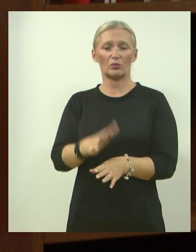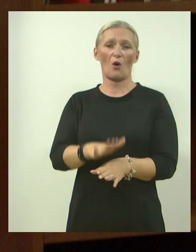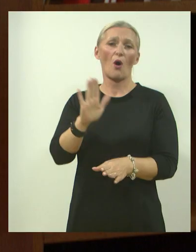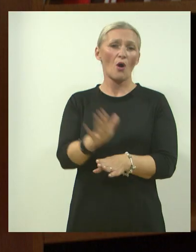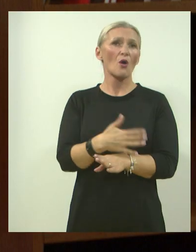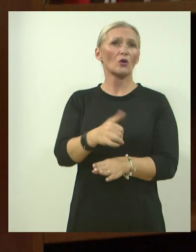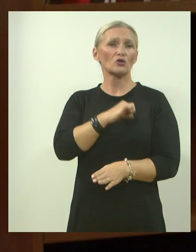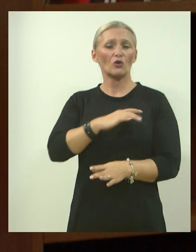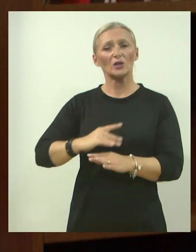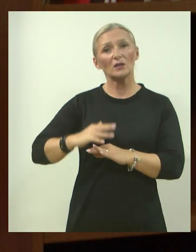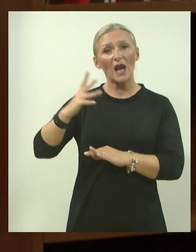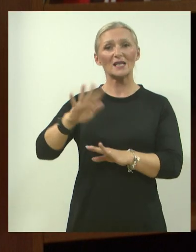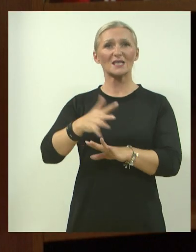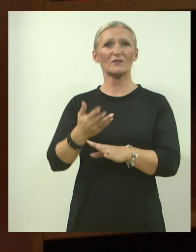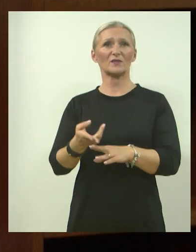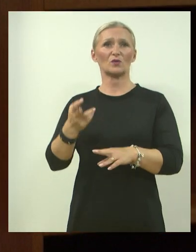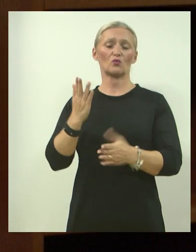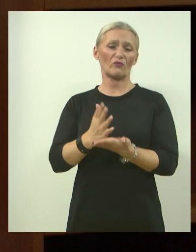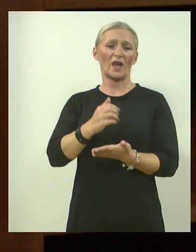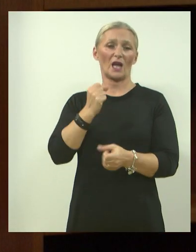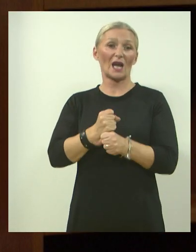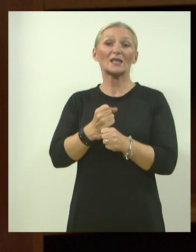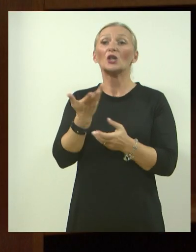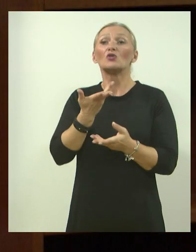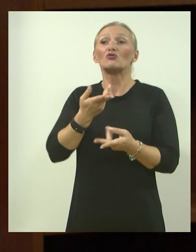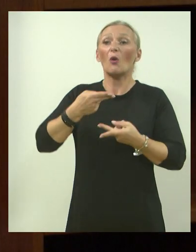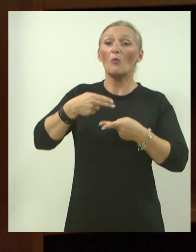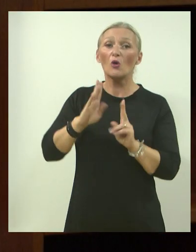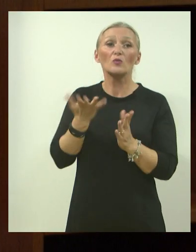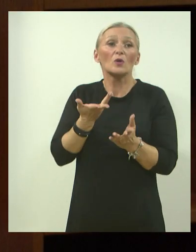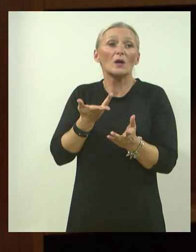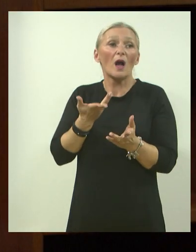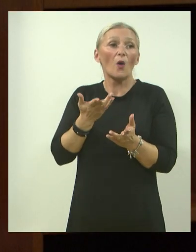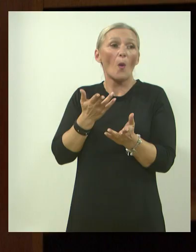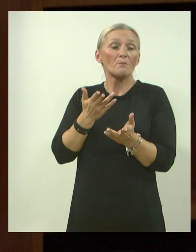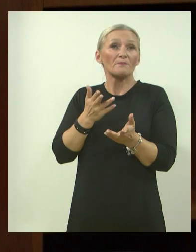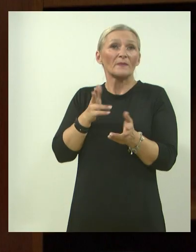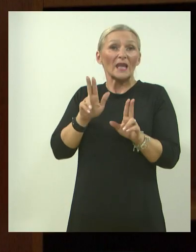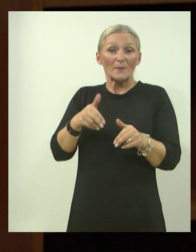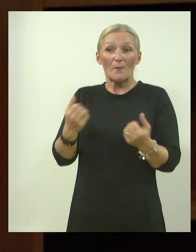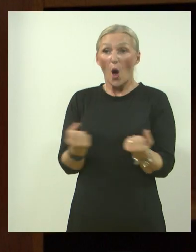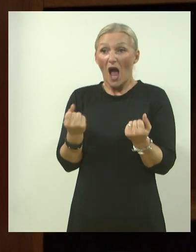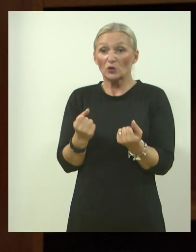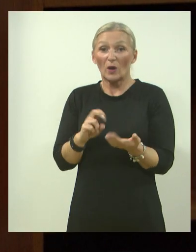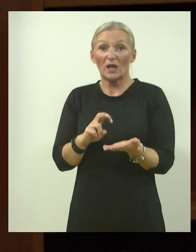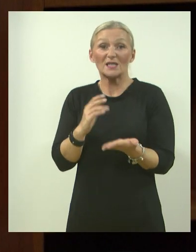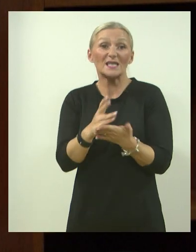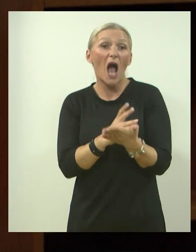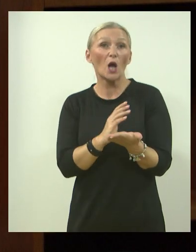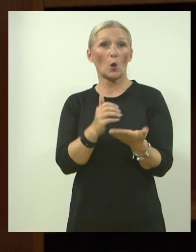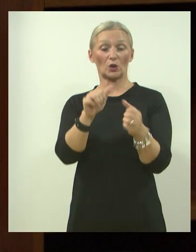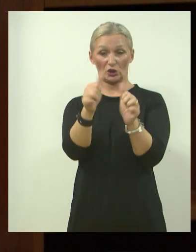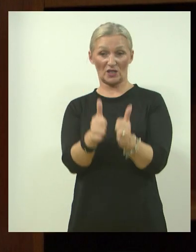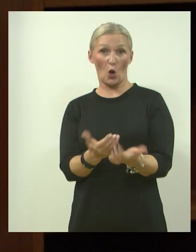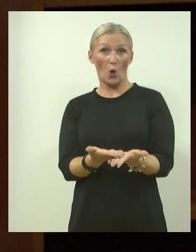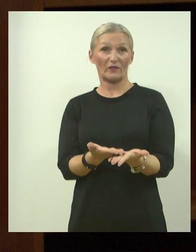godine rasli, uvijek radili u skladu s mogućnostima i u skladu sa aktualnim zakonskim okvirom.